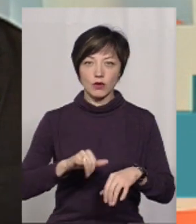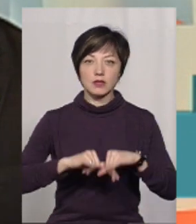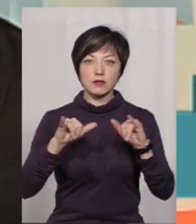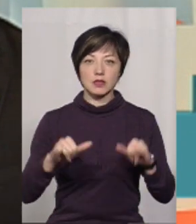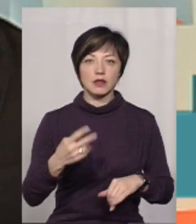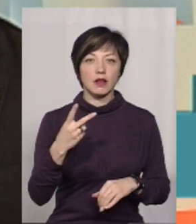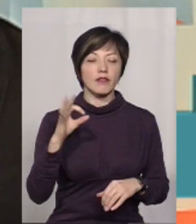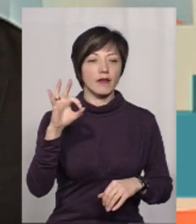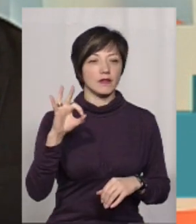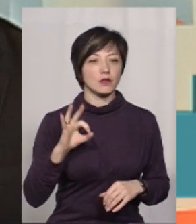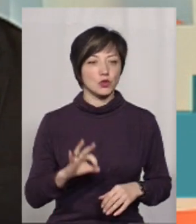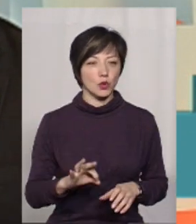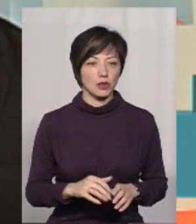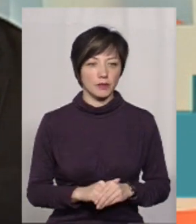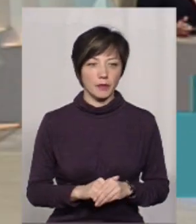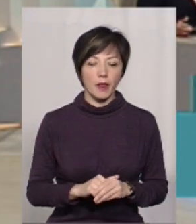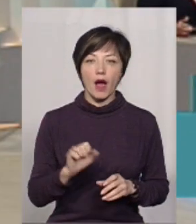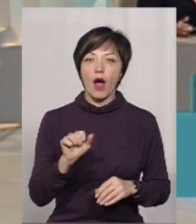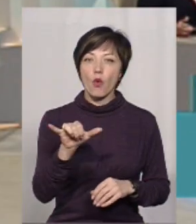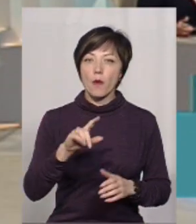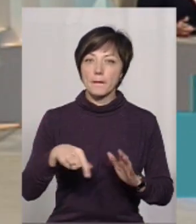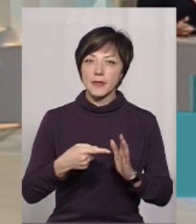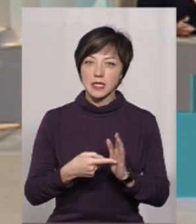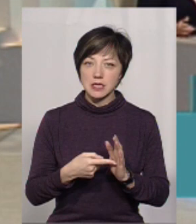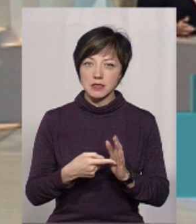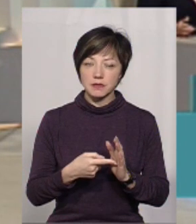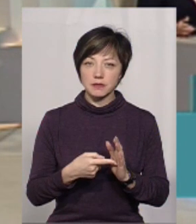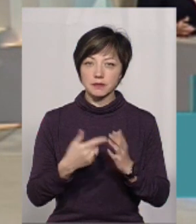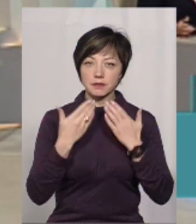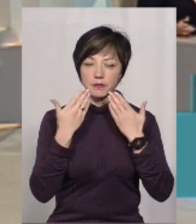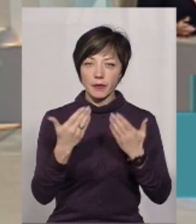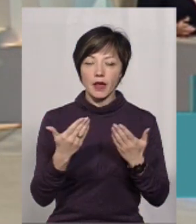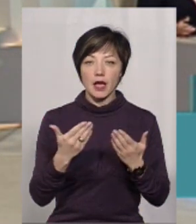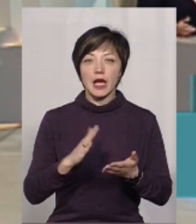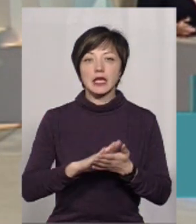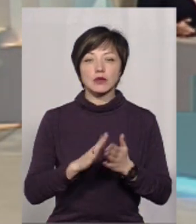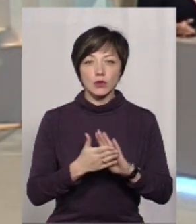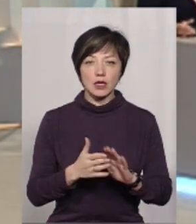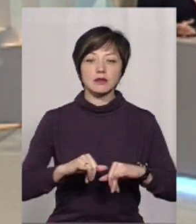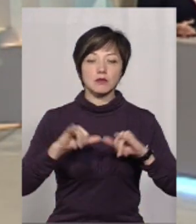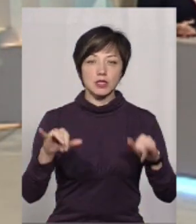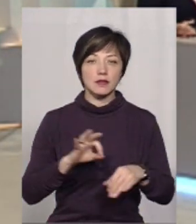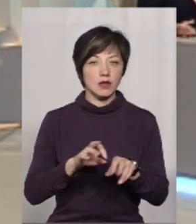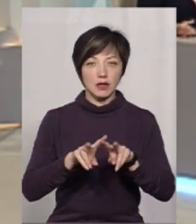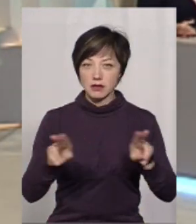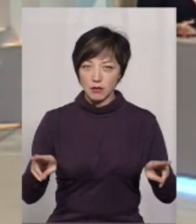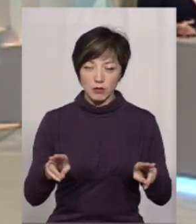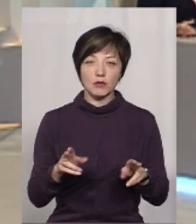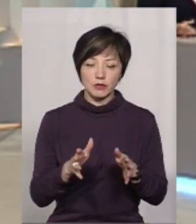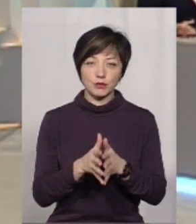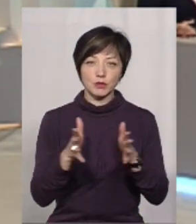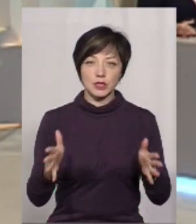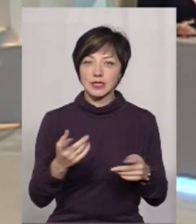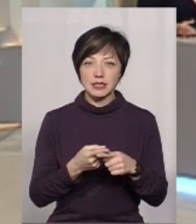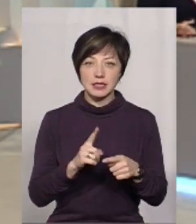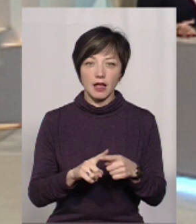збільшувалися на 2%. А в місті? Ну, тенденція до збільшення захворюваності так само зростає. Це